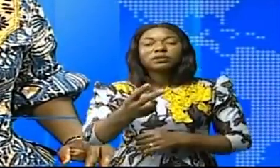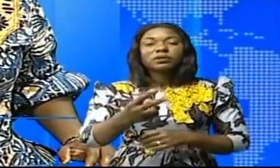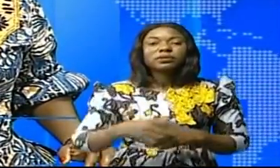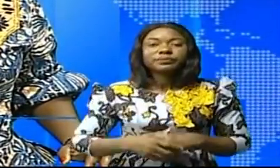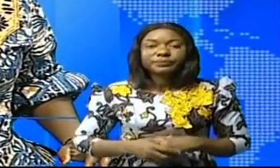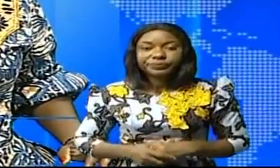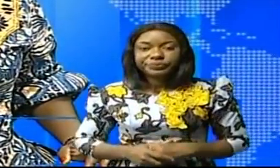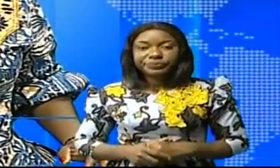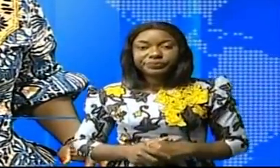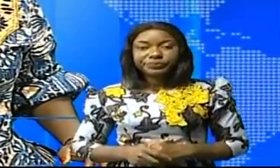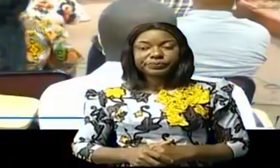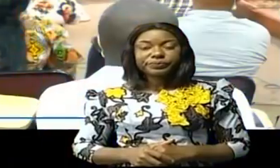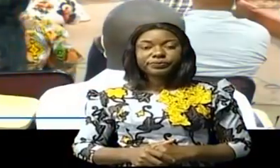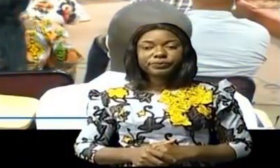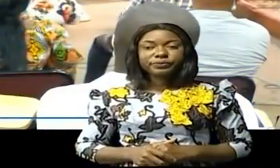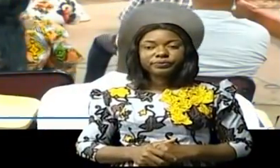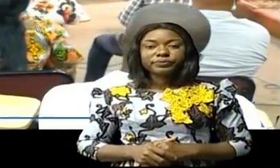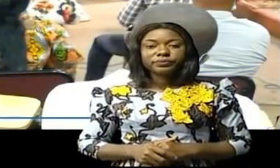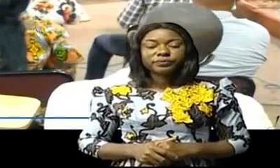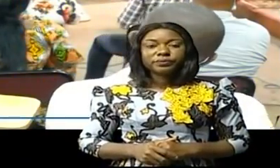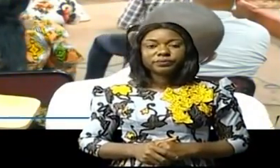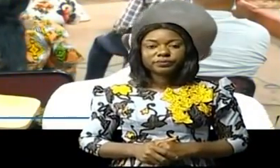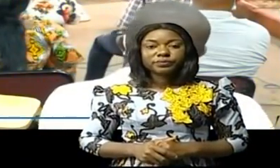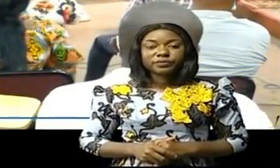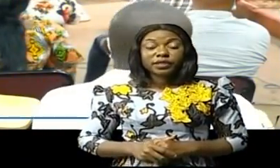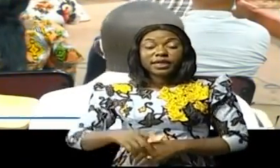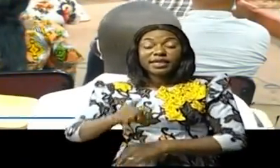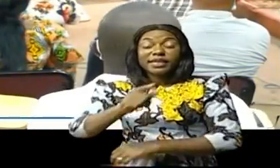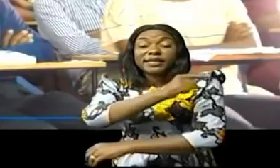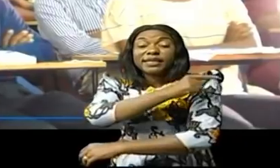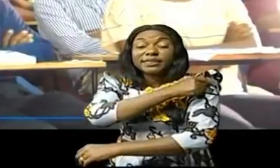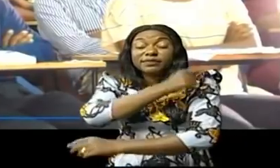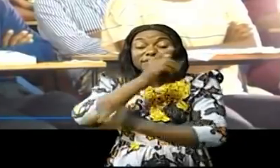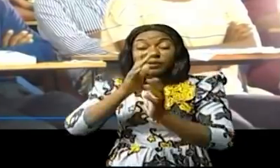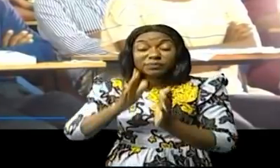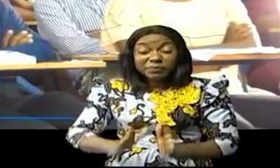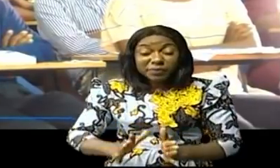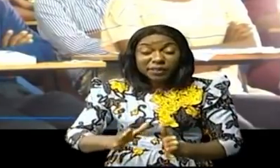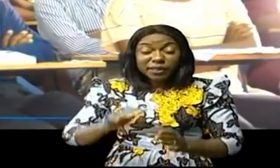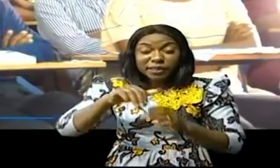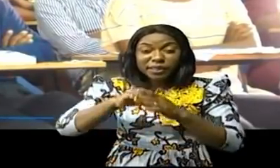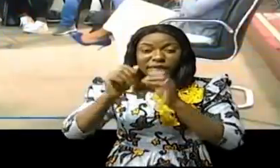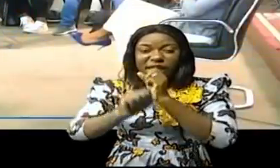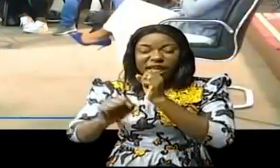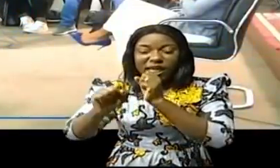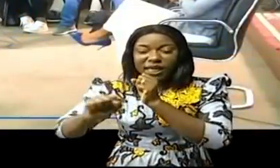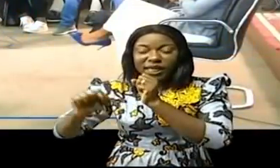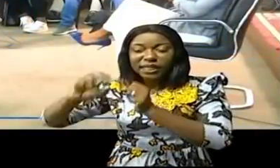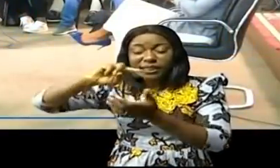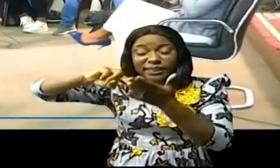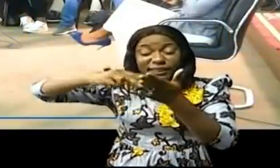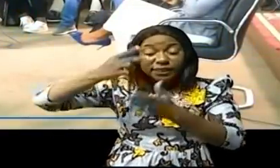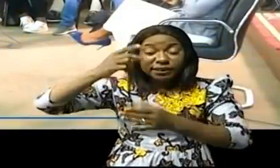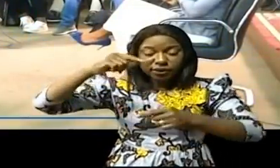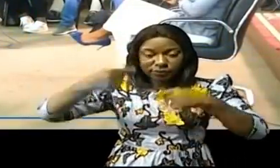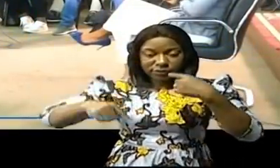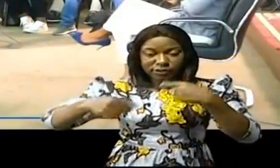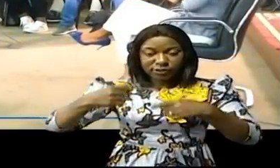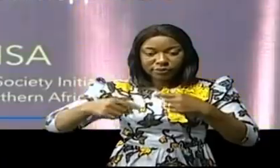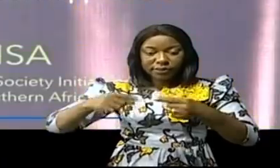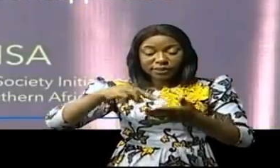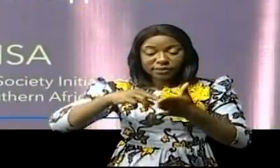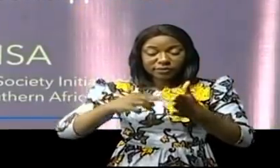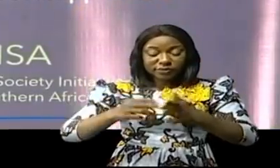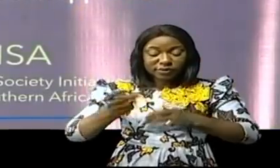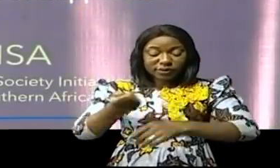Balaka. Rôle des infirmiers dans la sensibilisation. Thème du deuxième débat a organisé les cabinets conseils